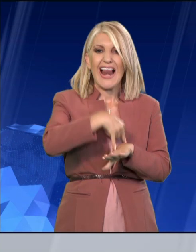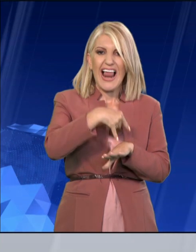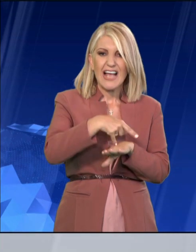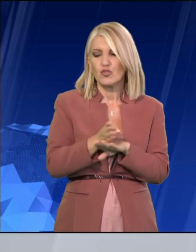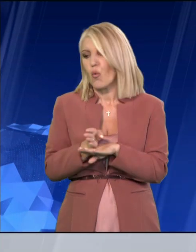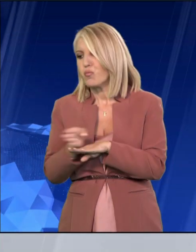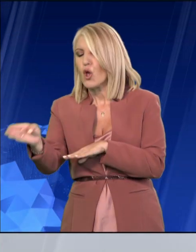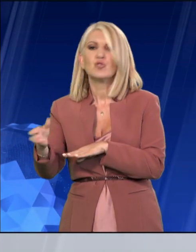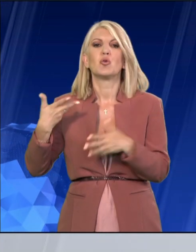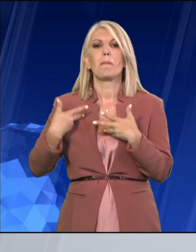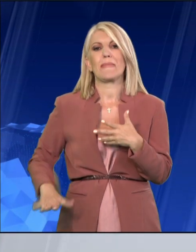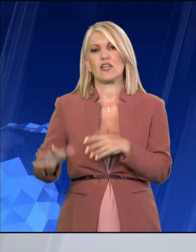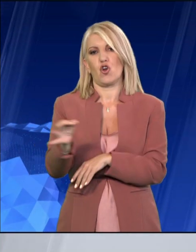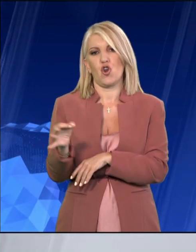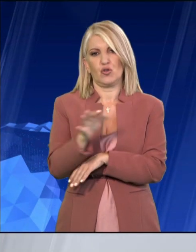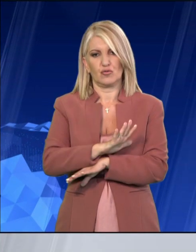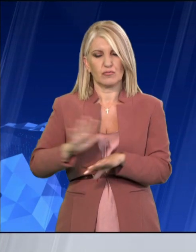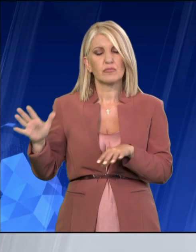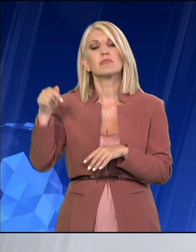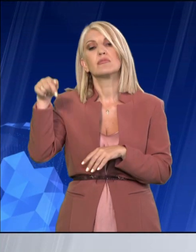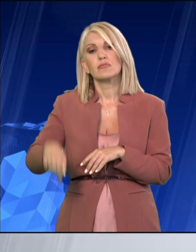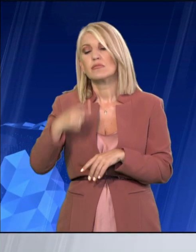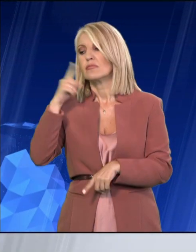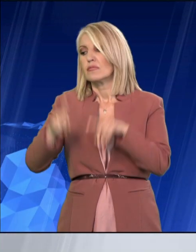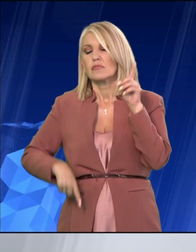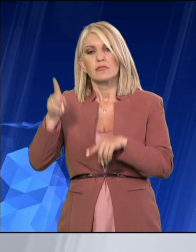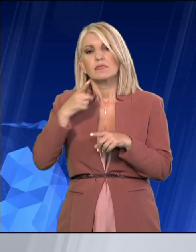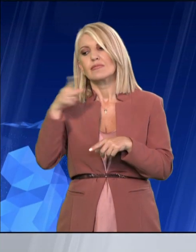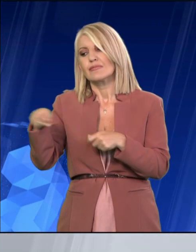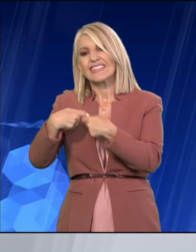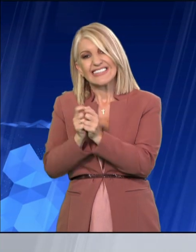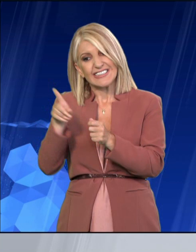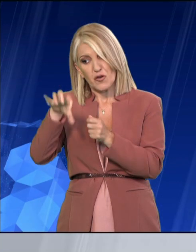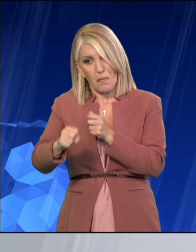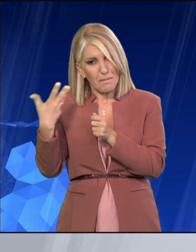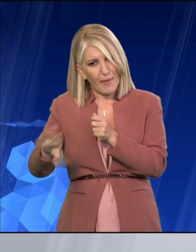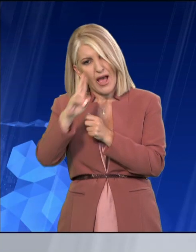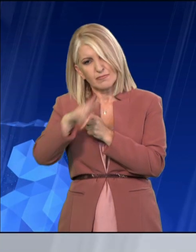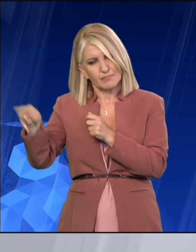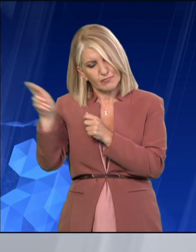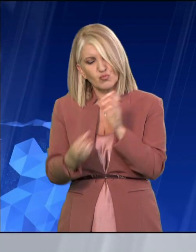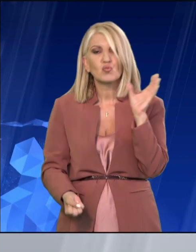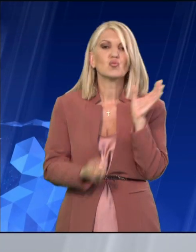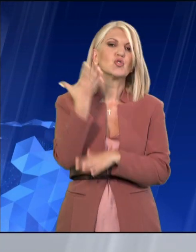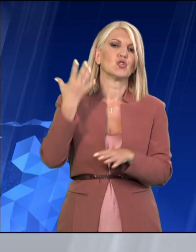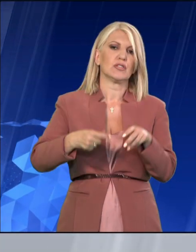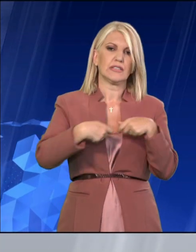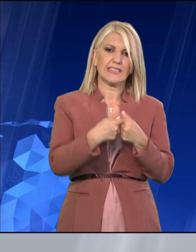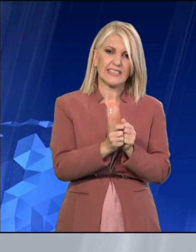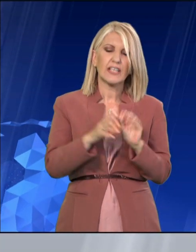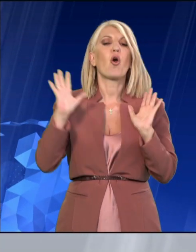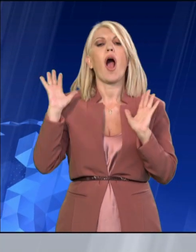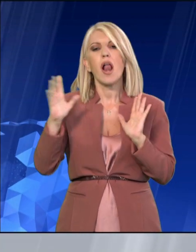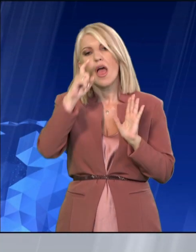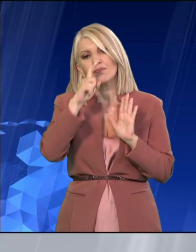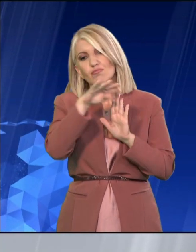στους δικαιούχους των εκτώσεων να ακυρώσουν τα υπάρχοντα εισιτήρια και να εκδώσουν νέα, πάλι όμως υπό όρους και προϋποθέσεις και